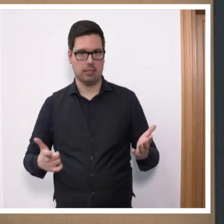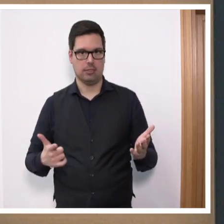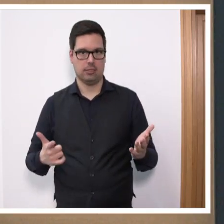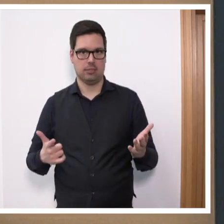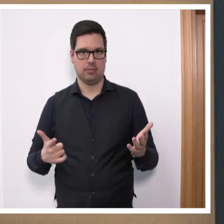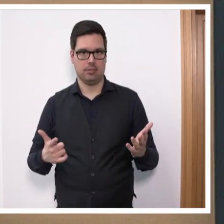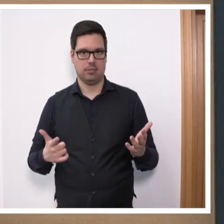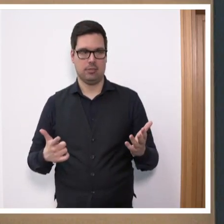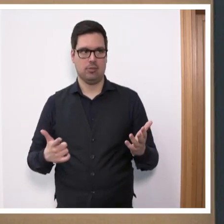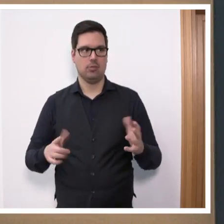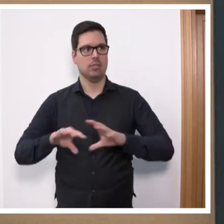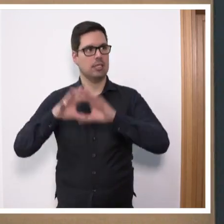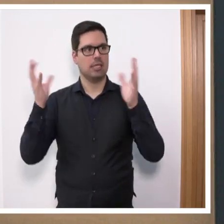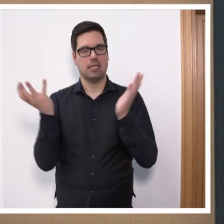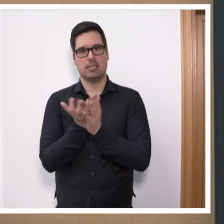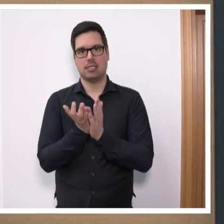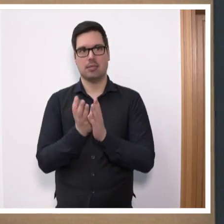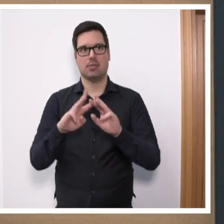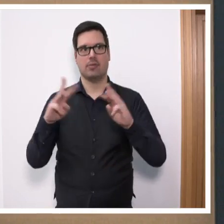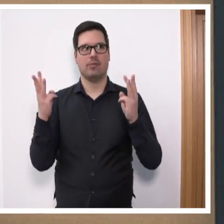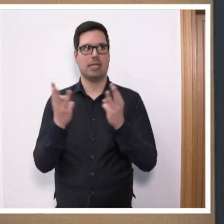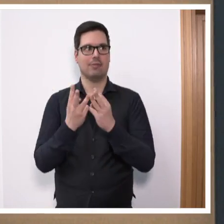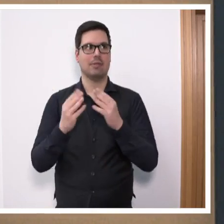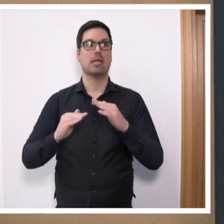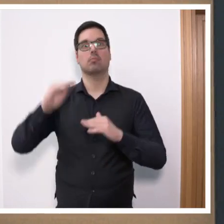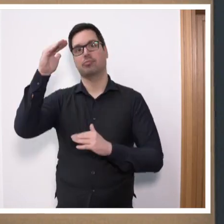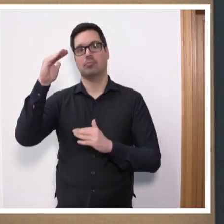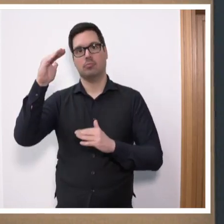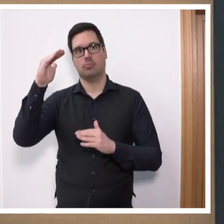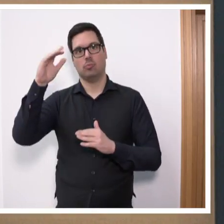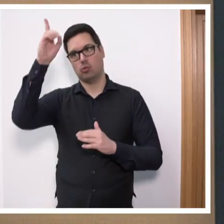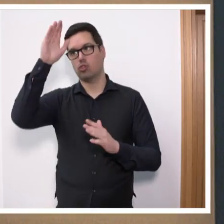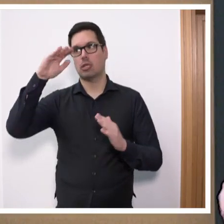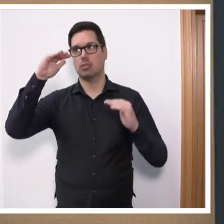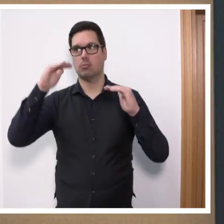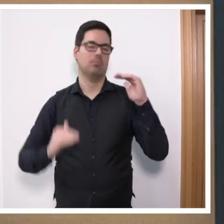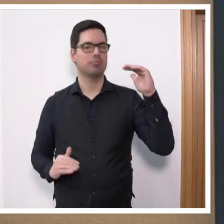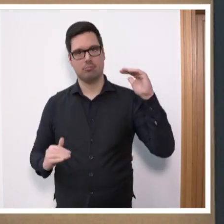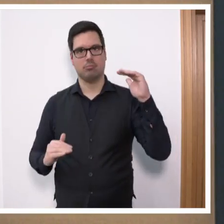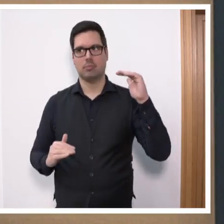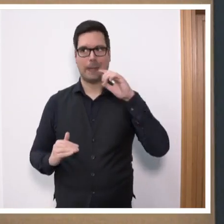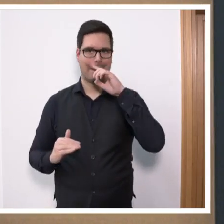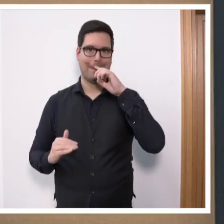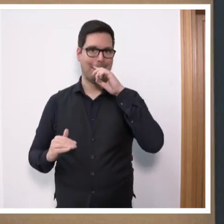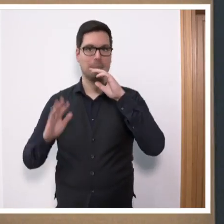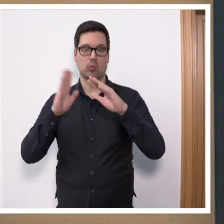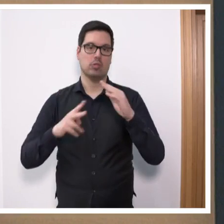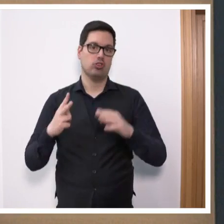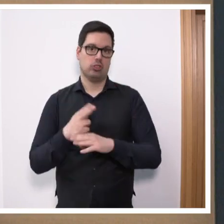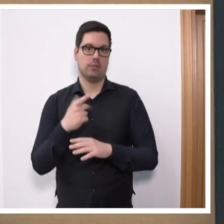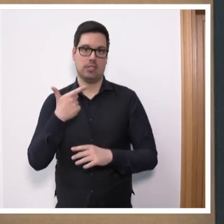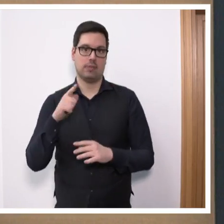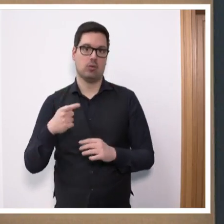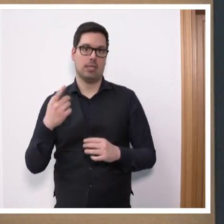Und insgesamt wurde das Wachstum weltweit nach oben angehoben. Nur Deutschland sinkt ab und wir sind weit unter dem Schnitt von 2